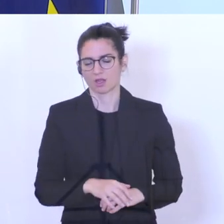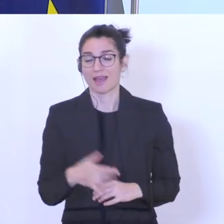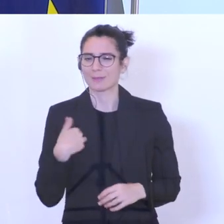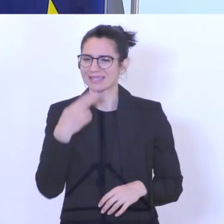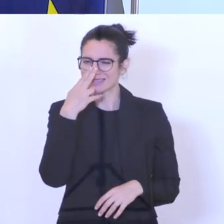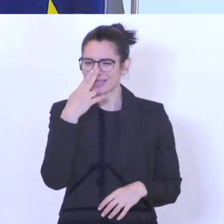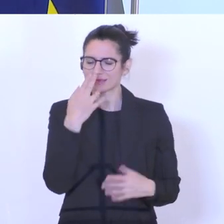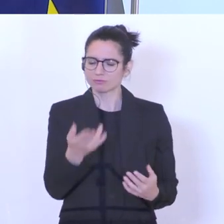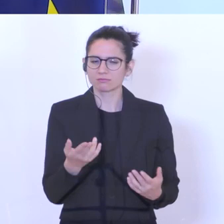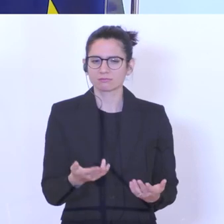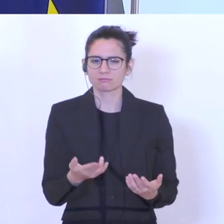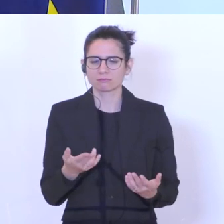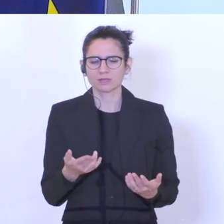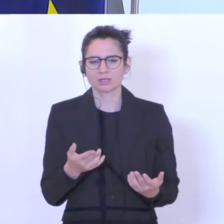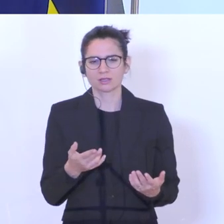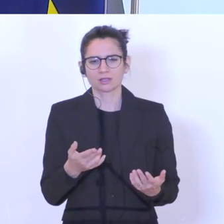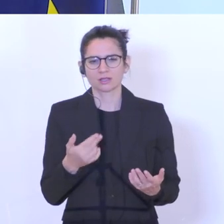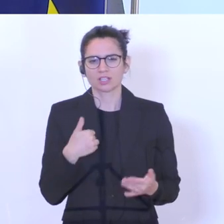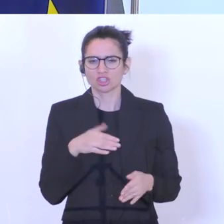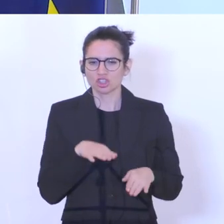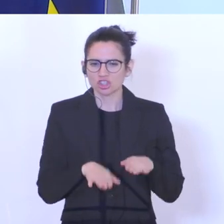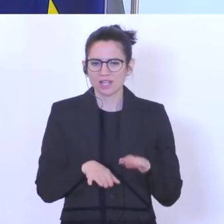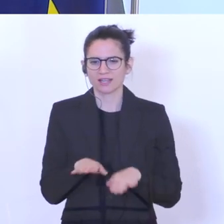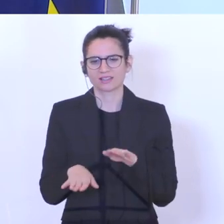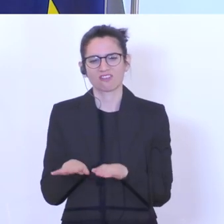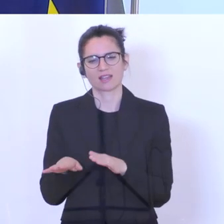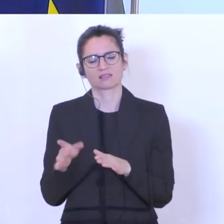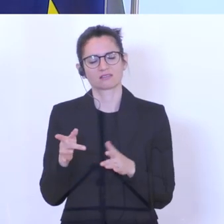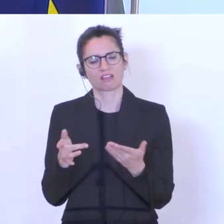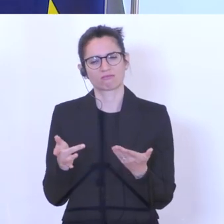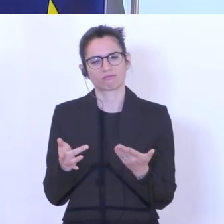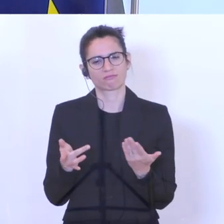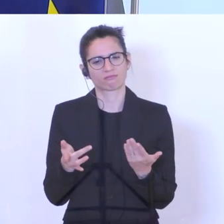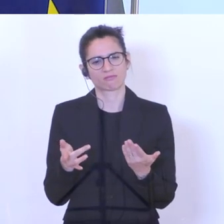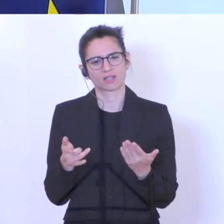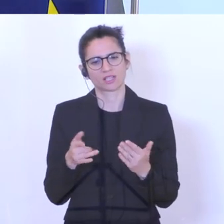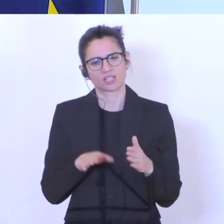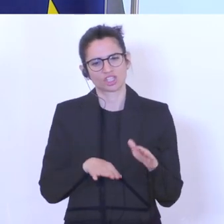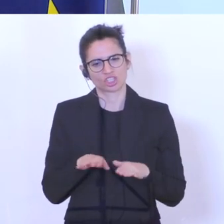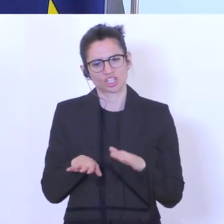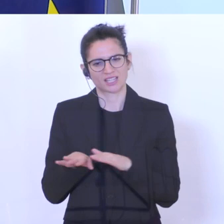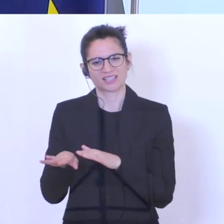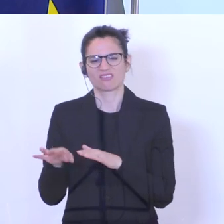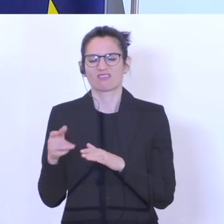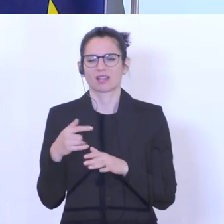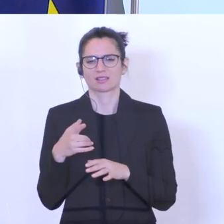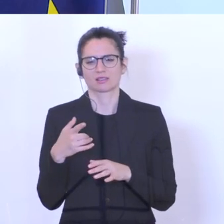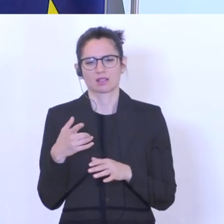ist, dass es hier eher eine schrittweise Erhöhung bzw. sogar Abflachung gibt der